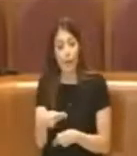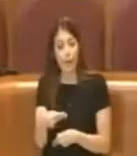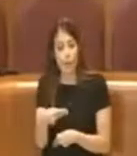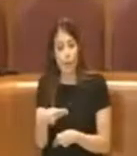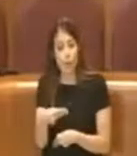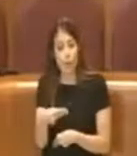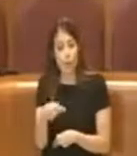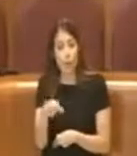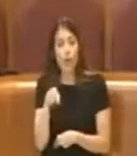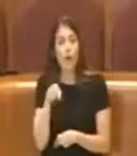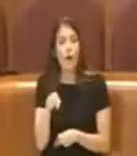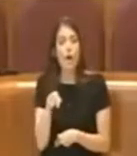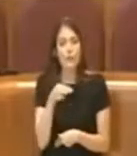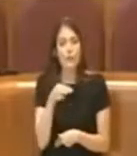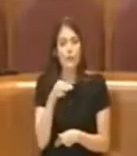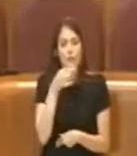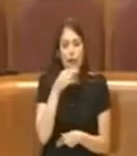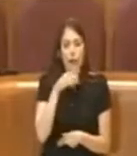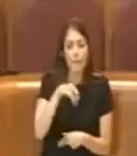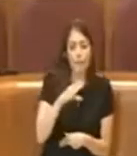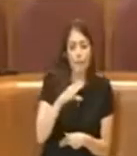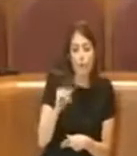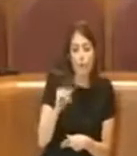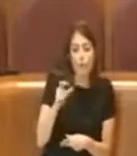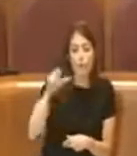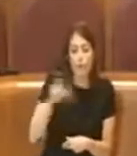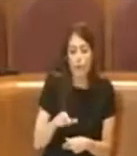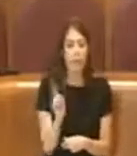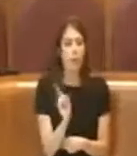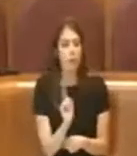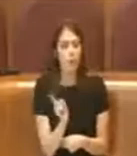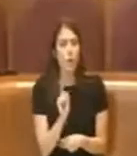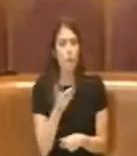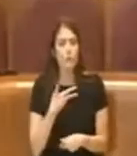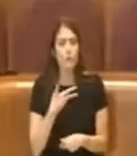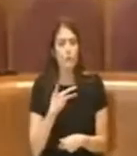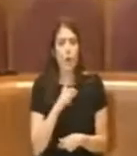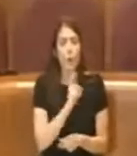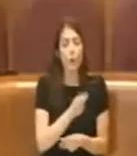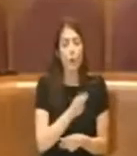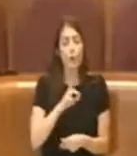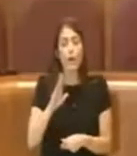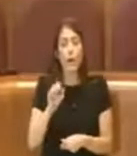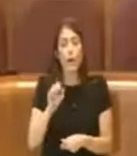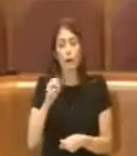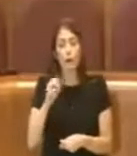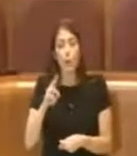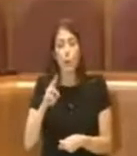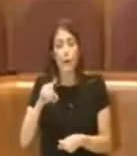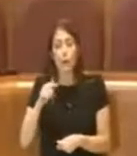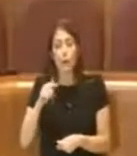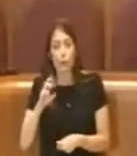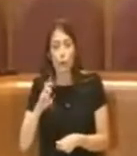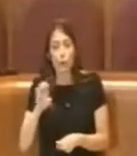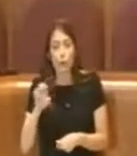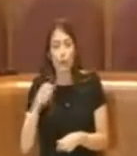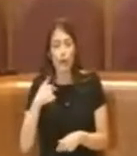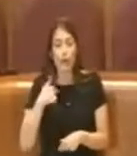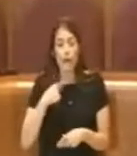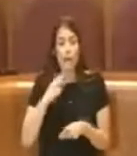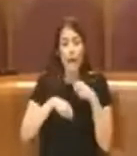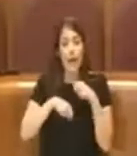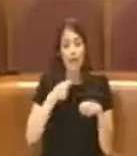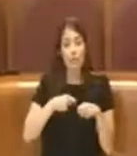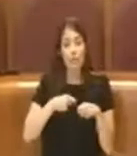assolutamente PCI, ma c'è Guido Rattoppatore, che è un partigiano che ha perso le dita della mano